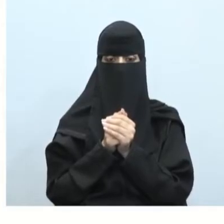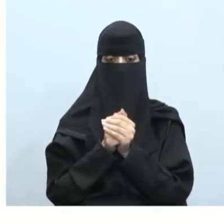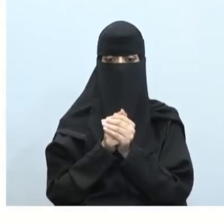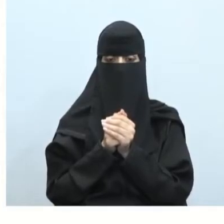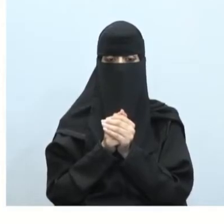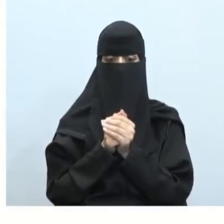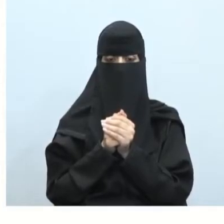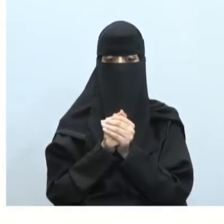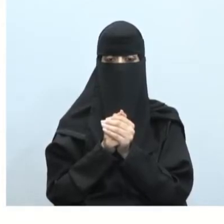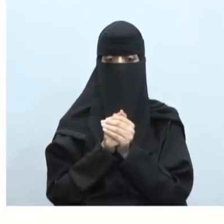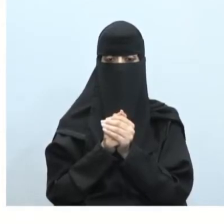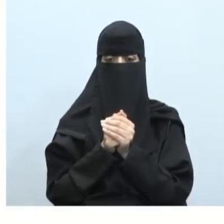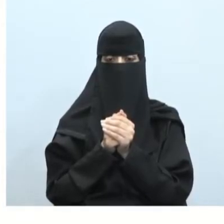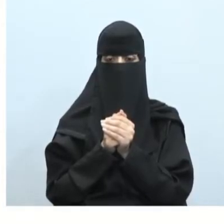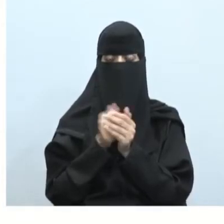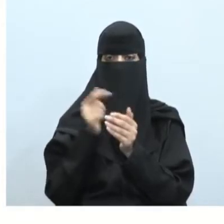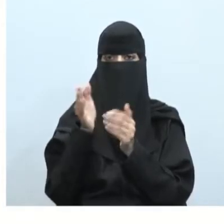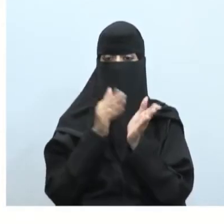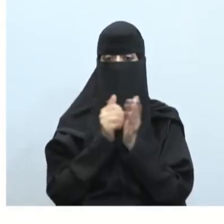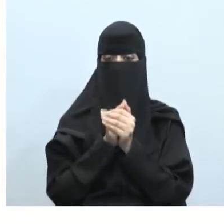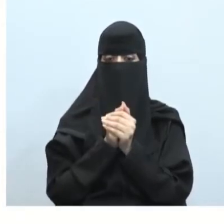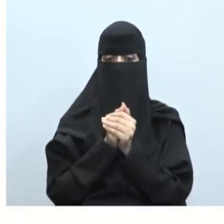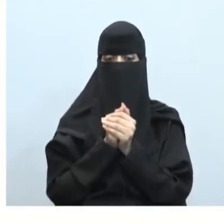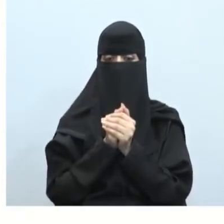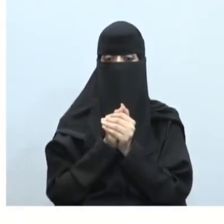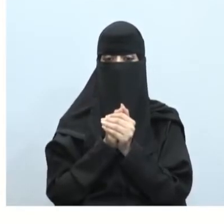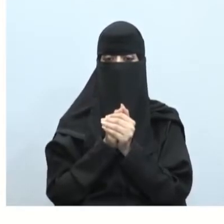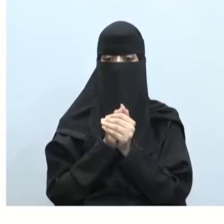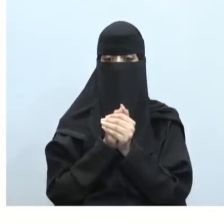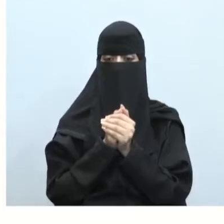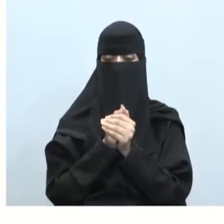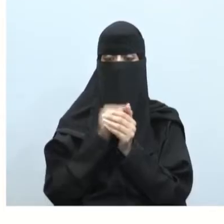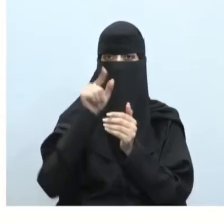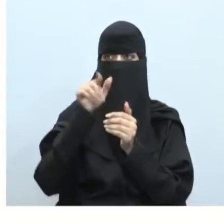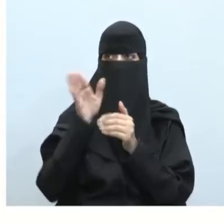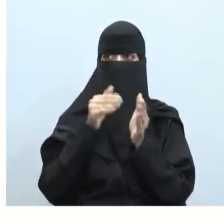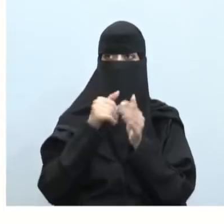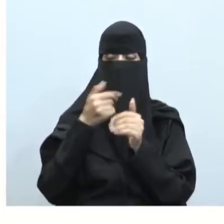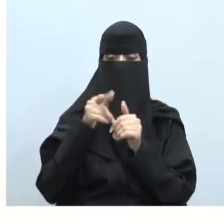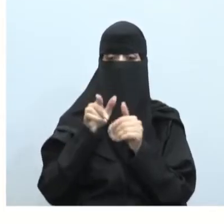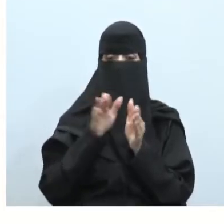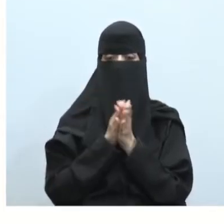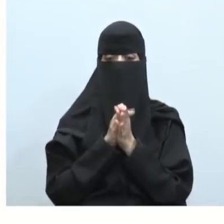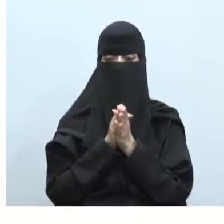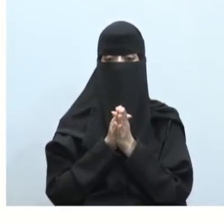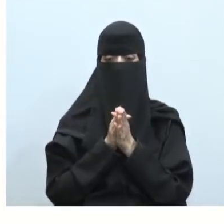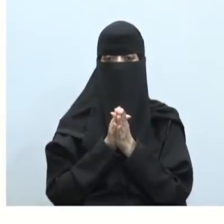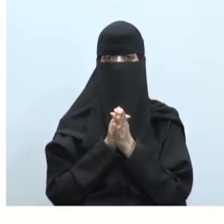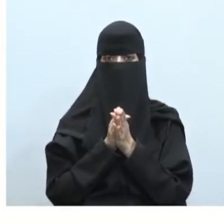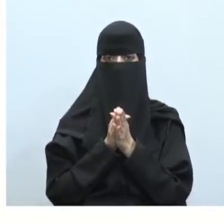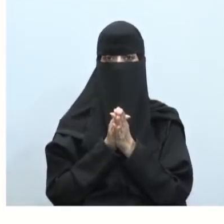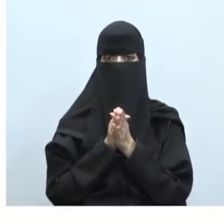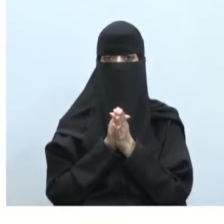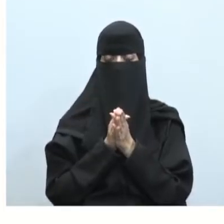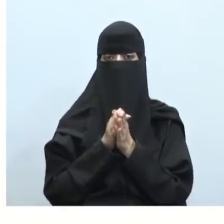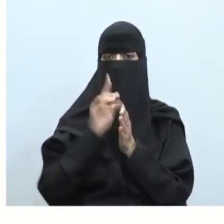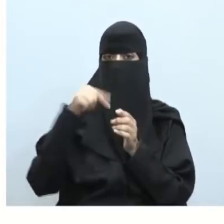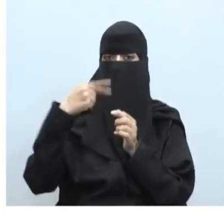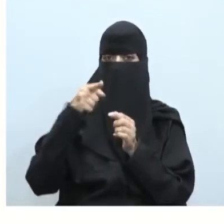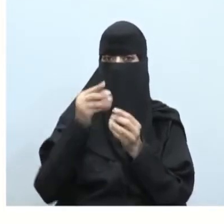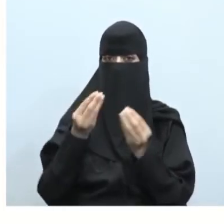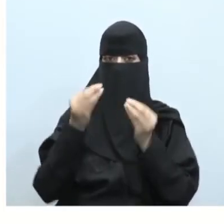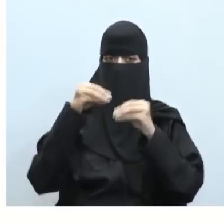ممتازين السدم هي عبارة عن ماذا؟ أحسنتم ممتازين هي